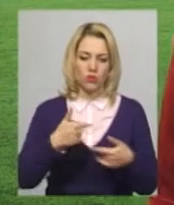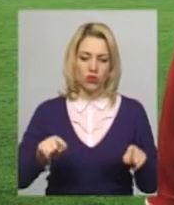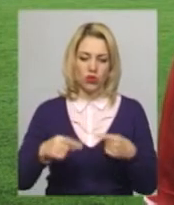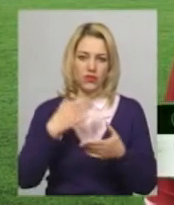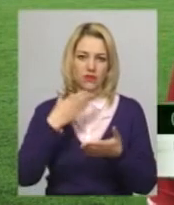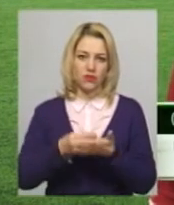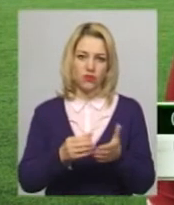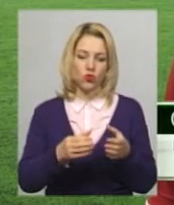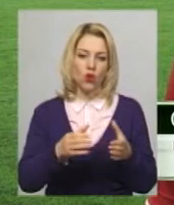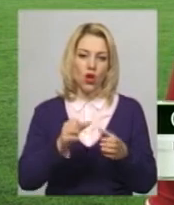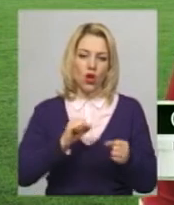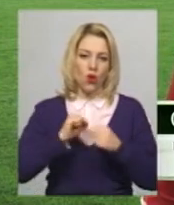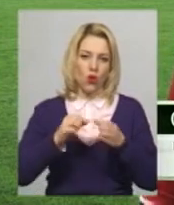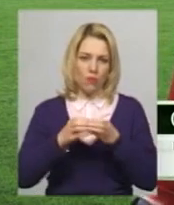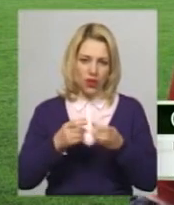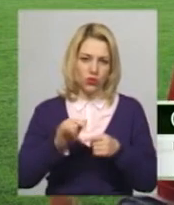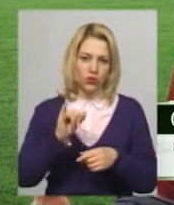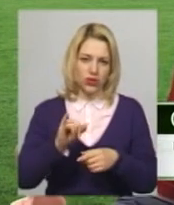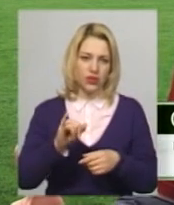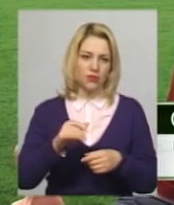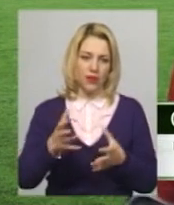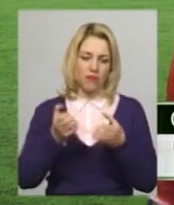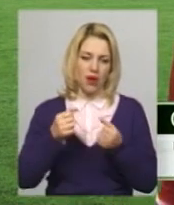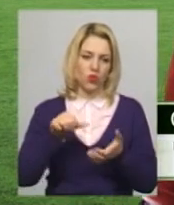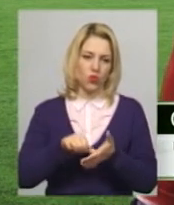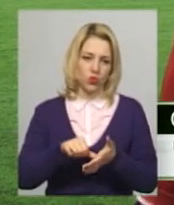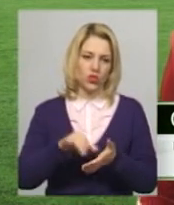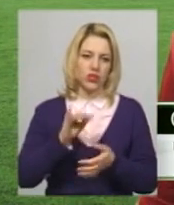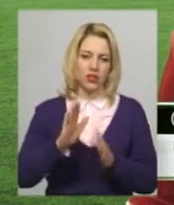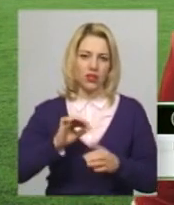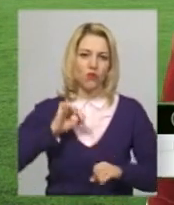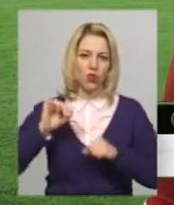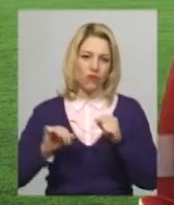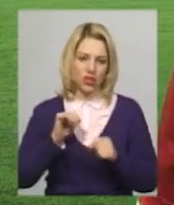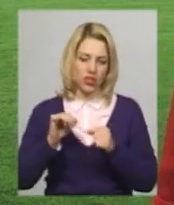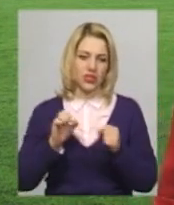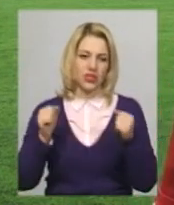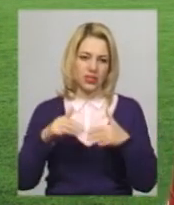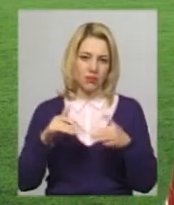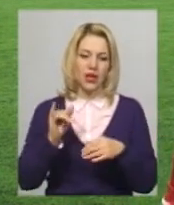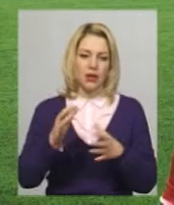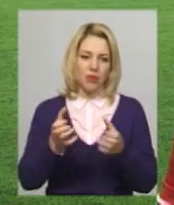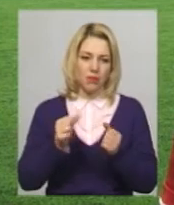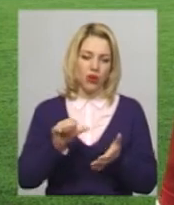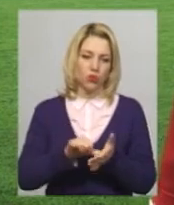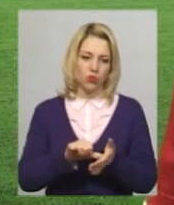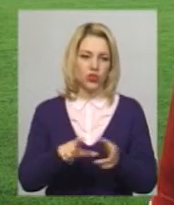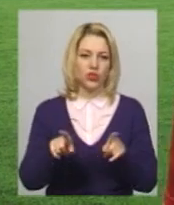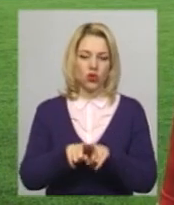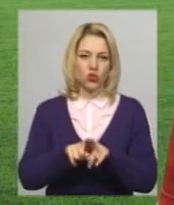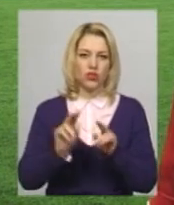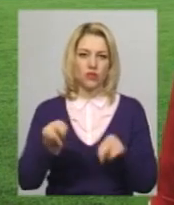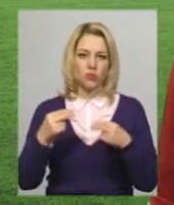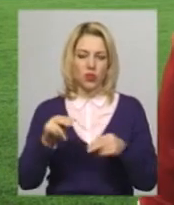команду, приймаємо участь не тільки в товаришівських зібраннях, але приймаємо участь і в